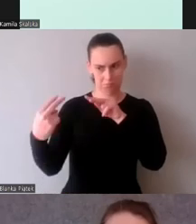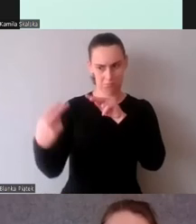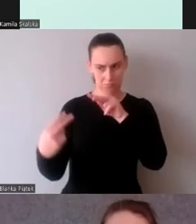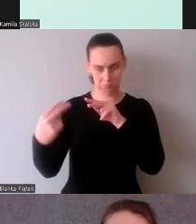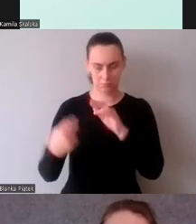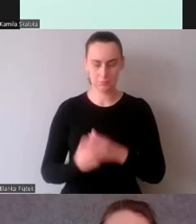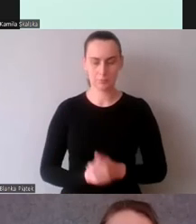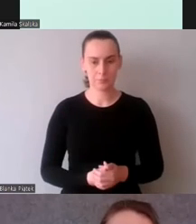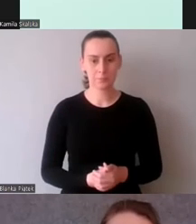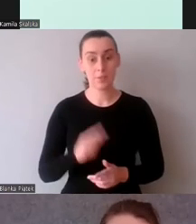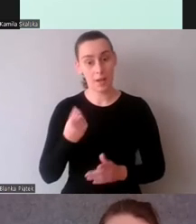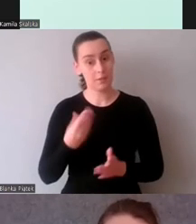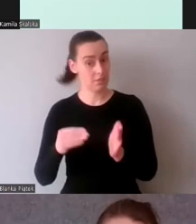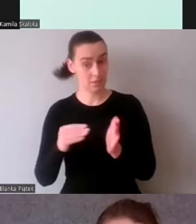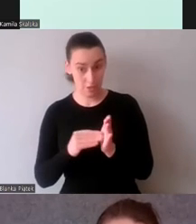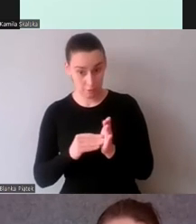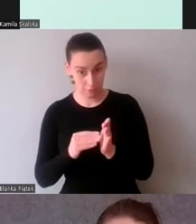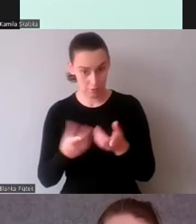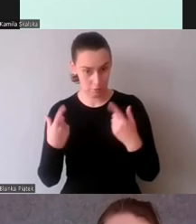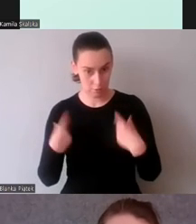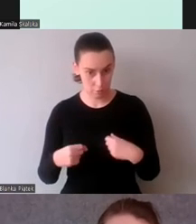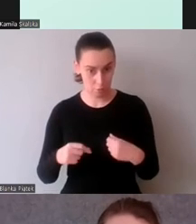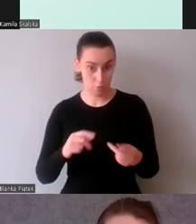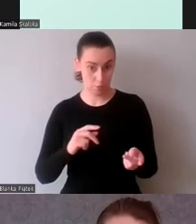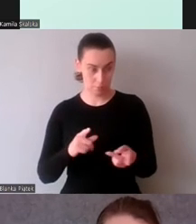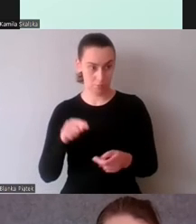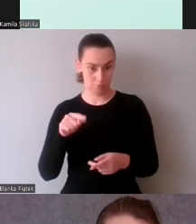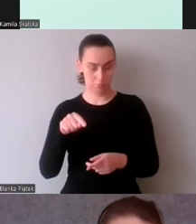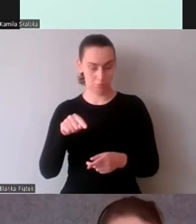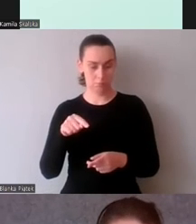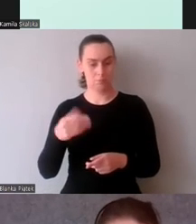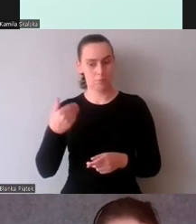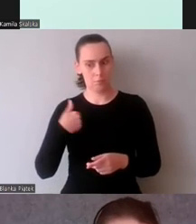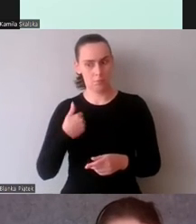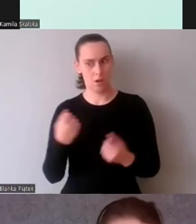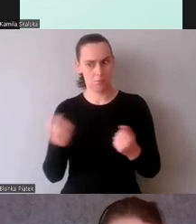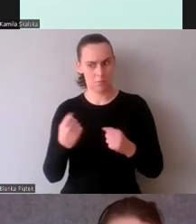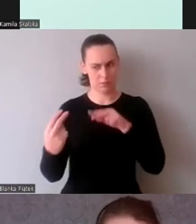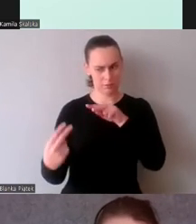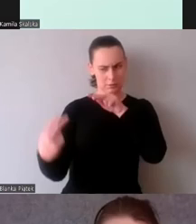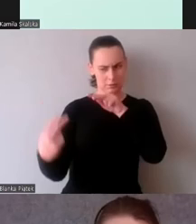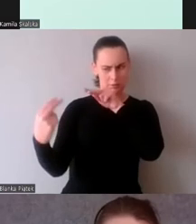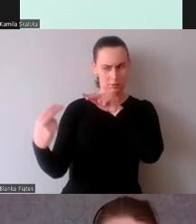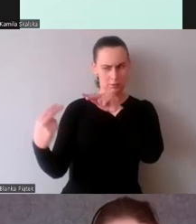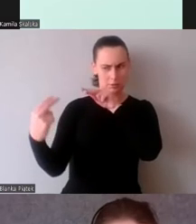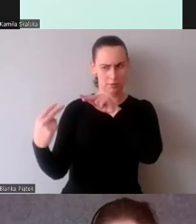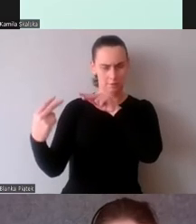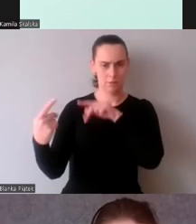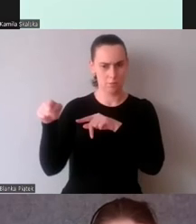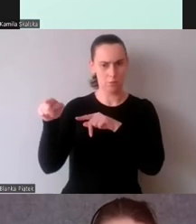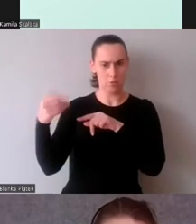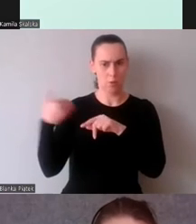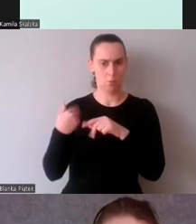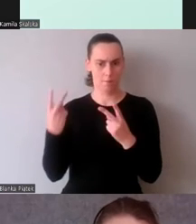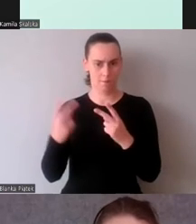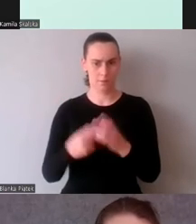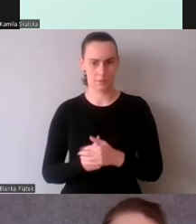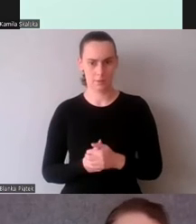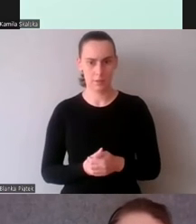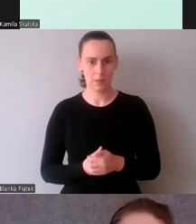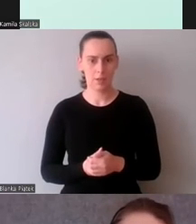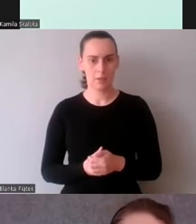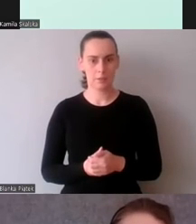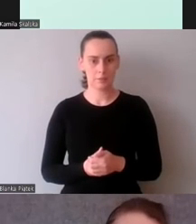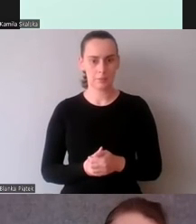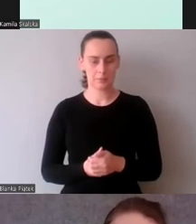Natomiast niedoświadczeni tu uczestnicy bardziej wpatrywali się w twarz klienta. To również nie było istotne, to nie